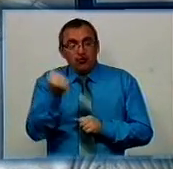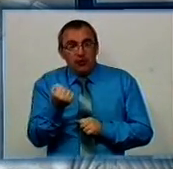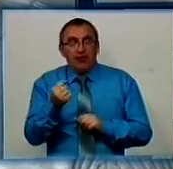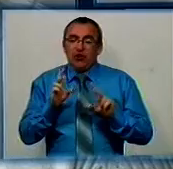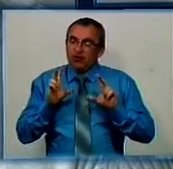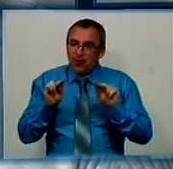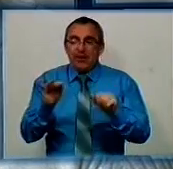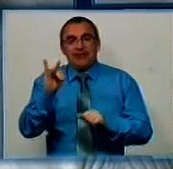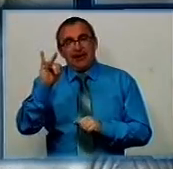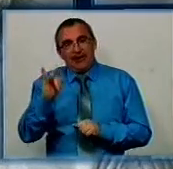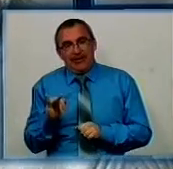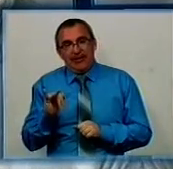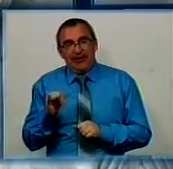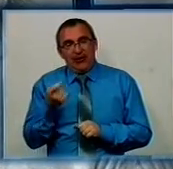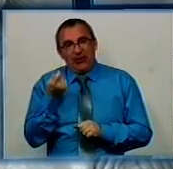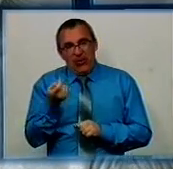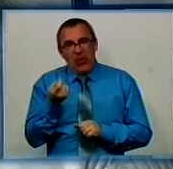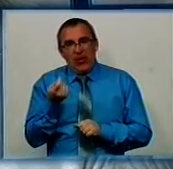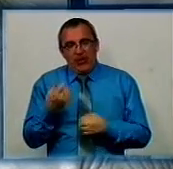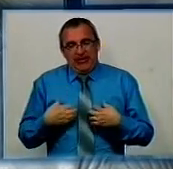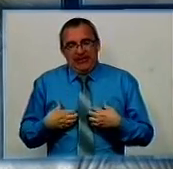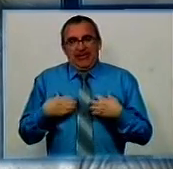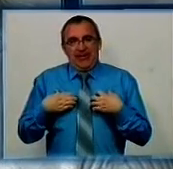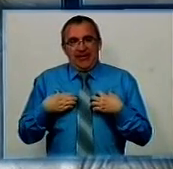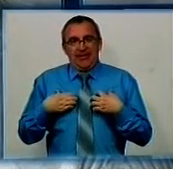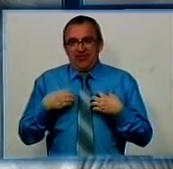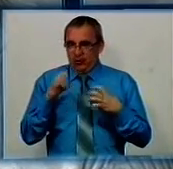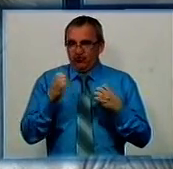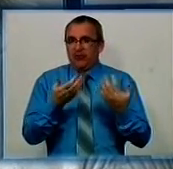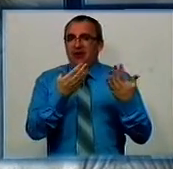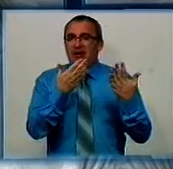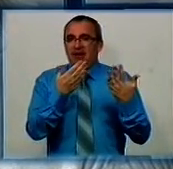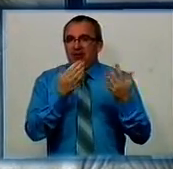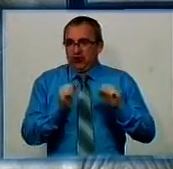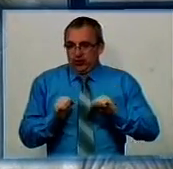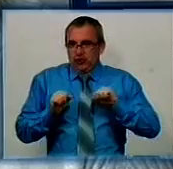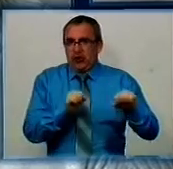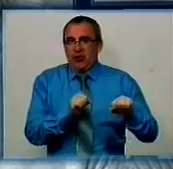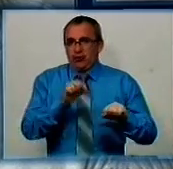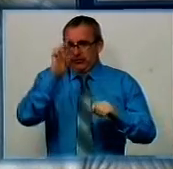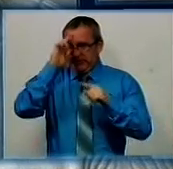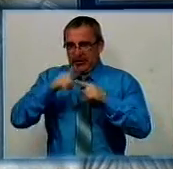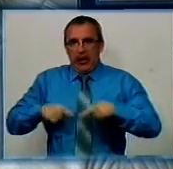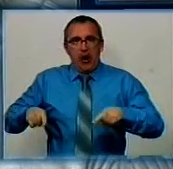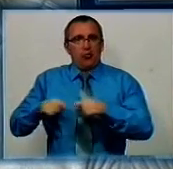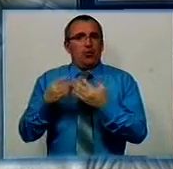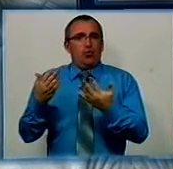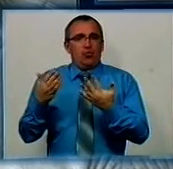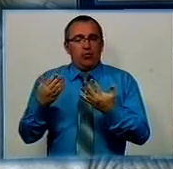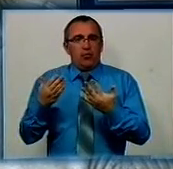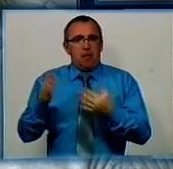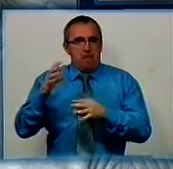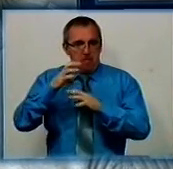щастя, але і так трохи страх, бо в США – це захищати цілу страну. Це вже є